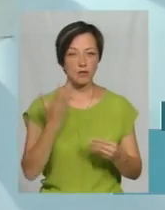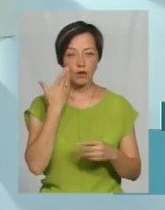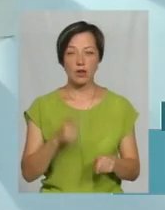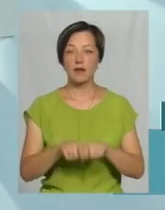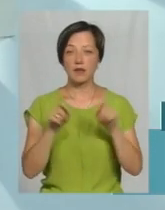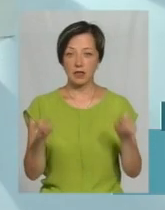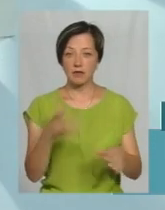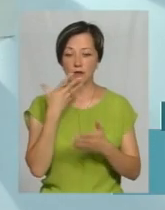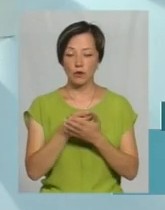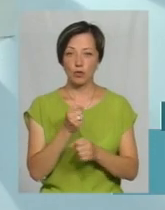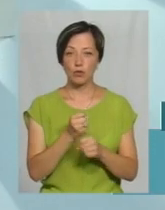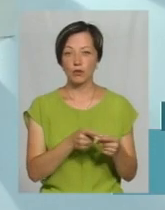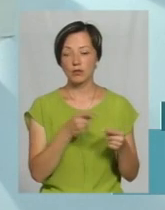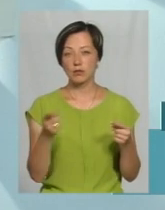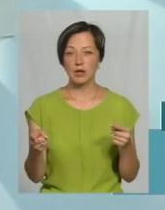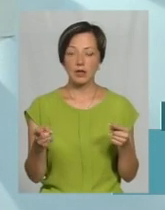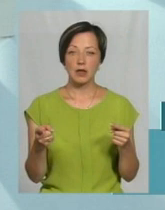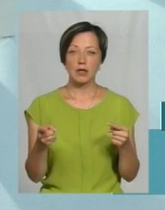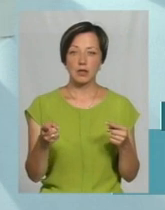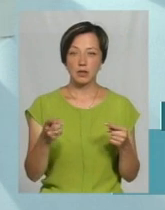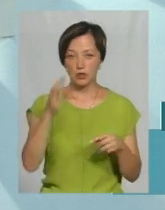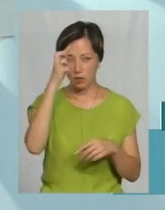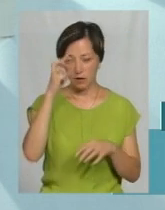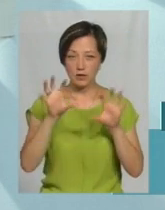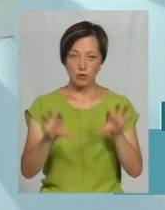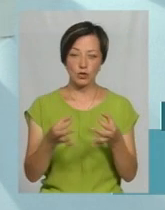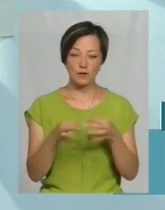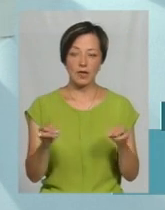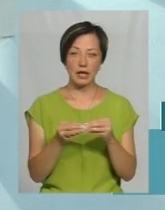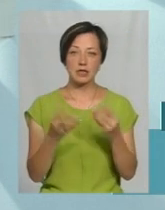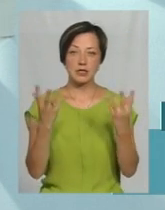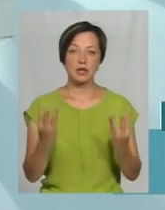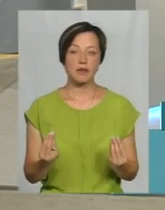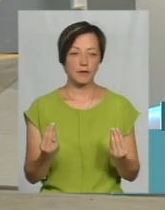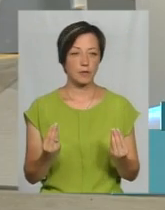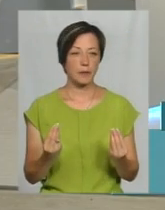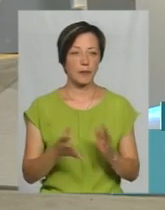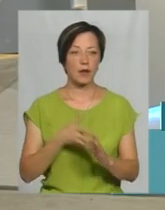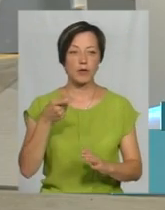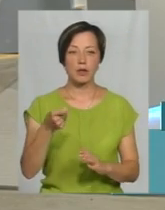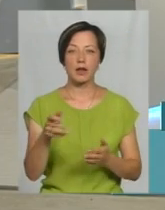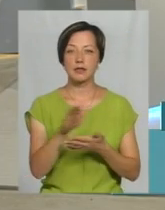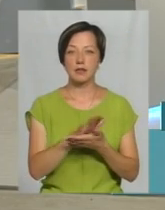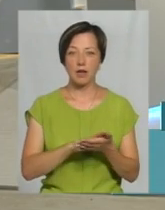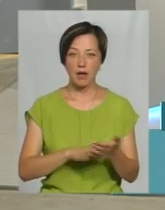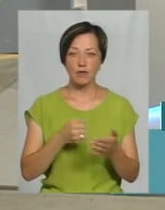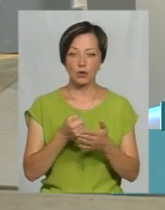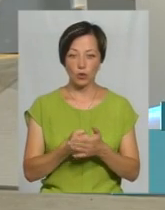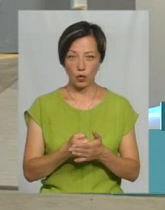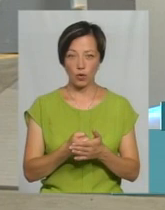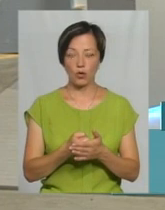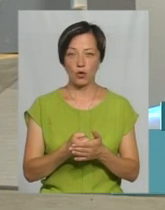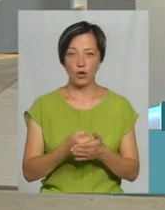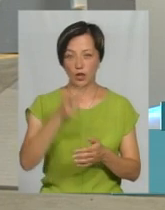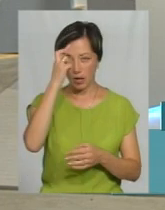початку своєї роботи, він напротягом, йому держава законом дозволила протягом 10 днів подати заяву до компетентного органу,